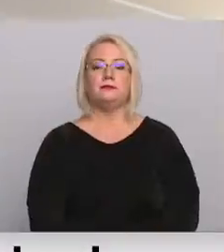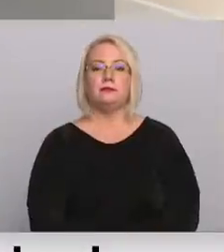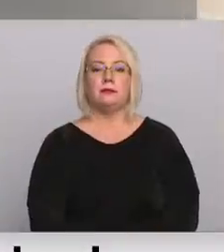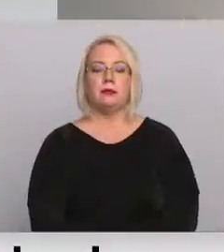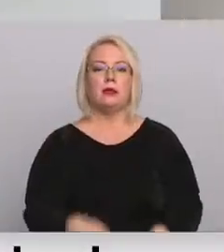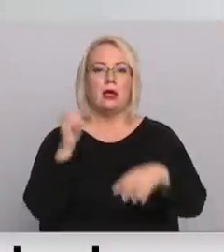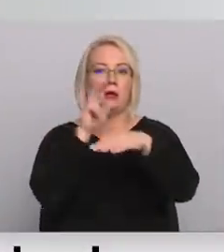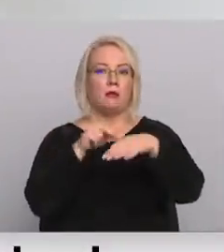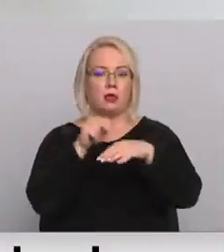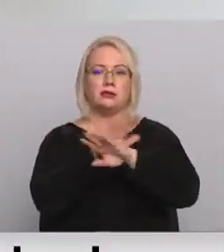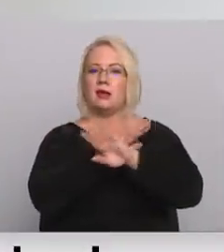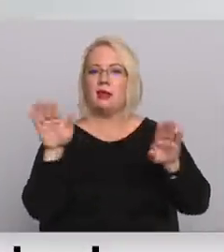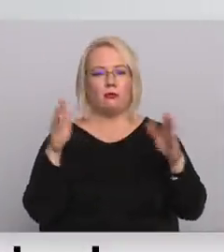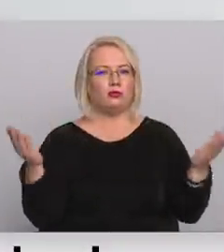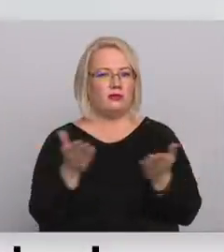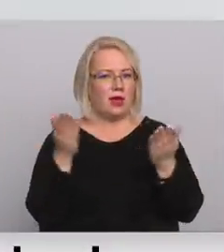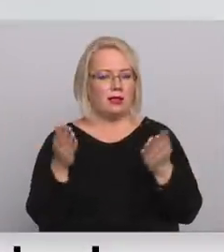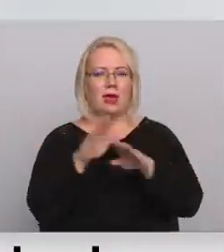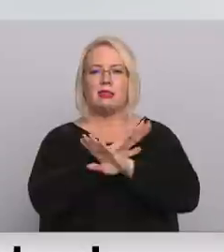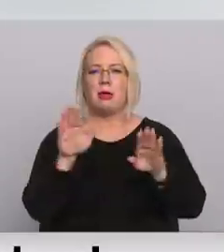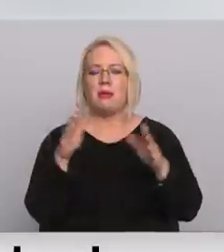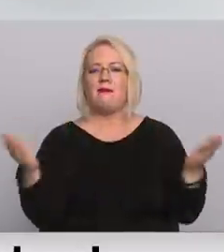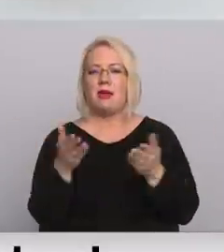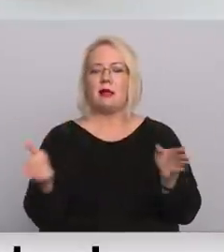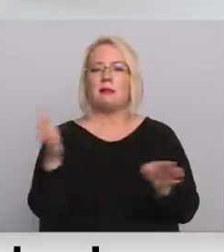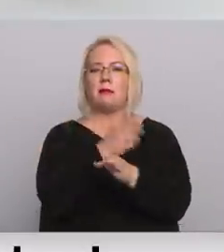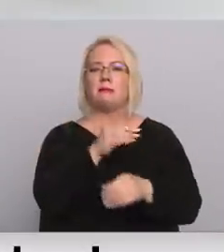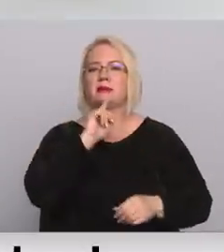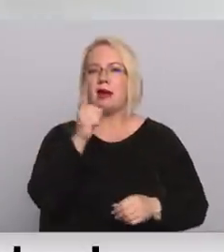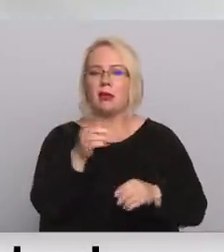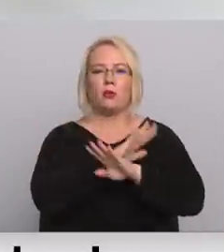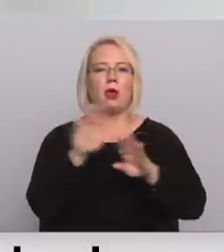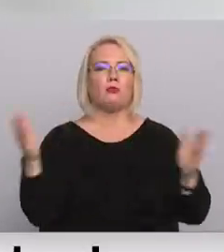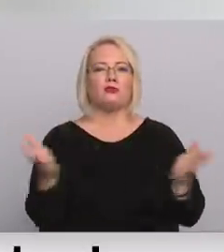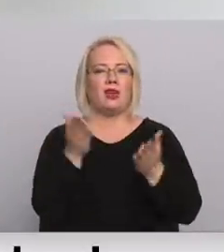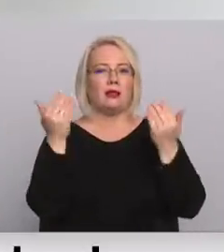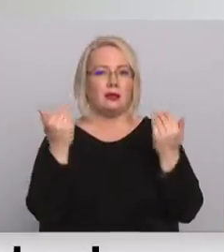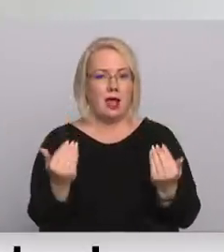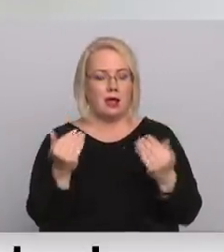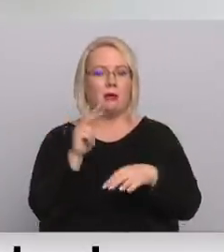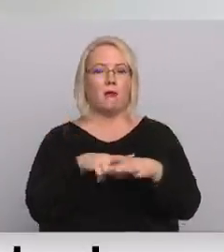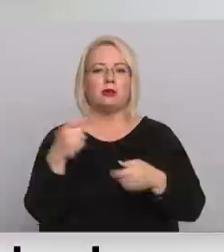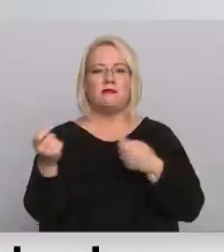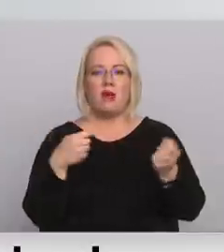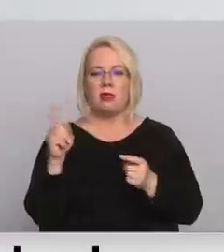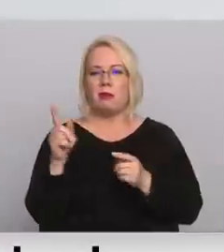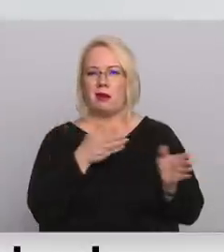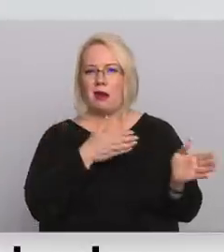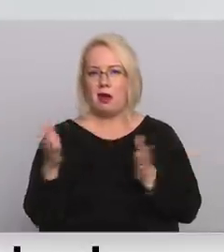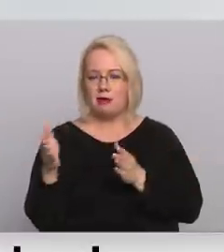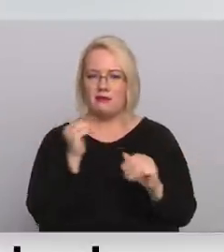Policija nebūs viegli, nebija viegli pēc gada un nebūs viegli tagad, bet policija un policijas vadība pauš gatavību